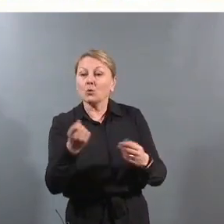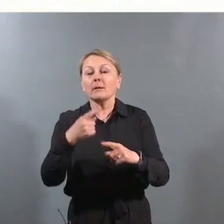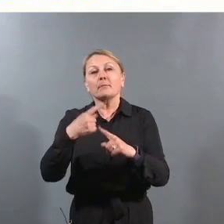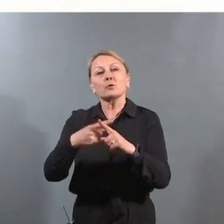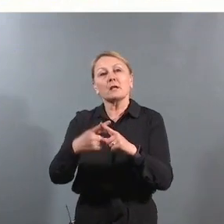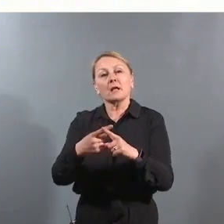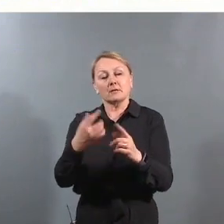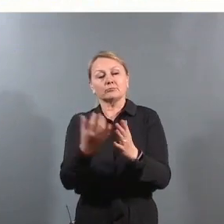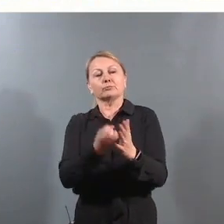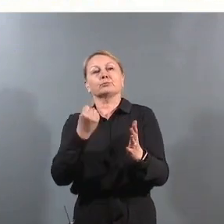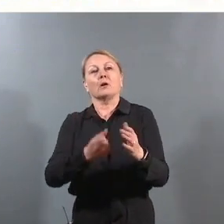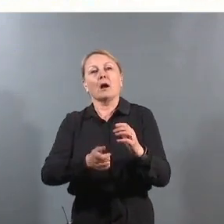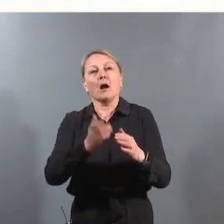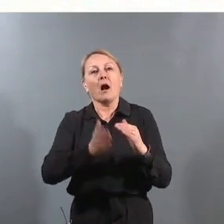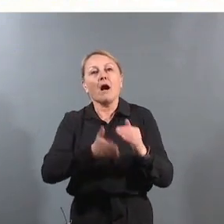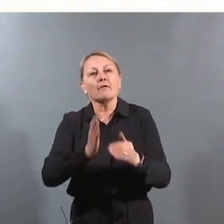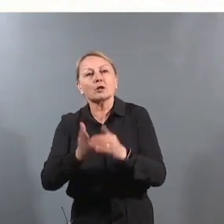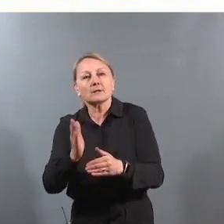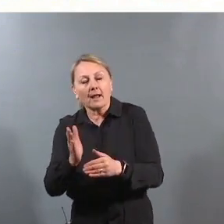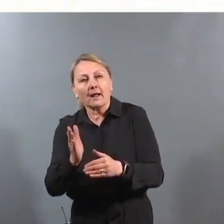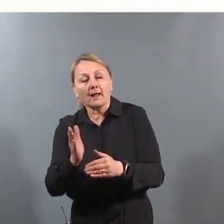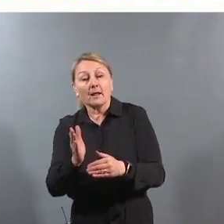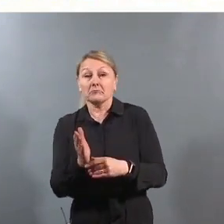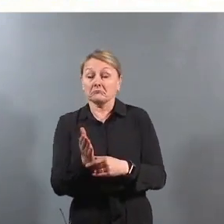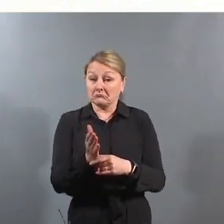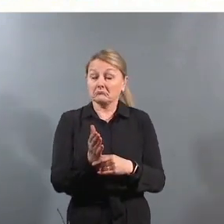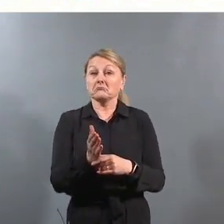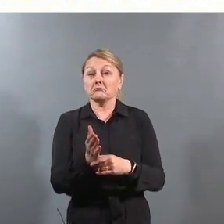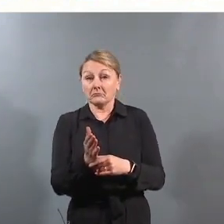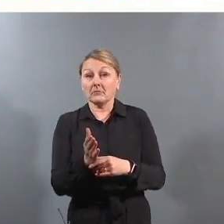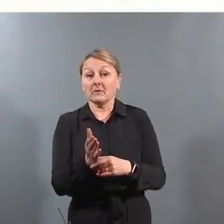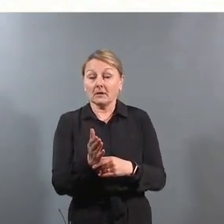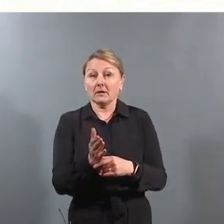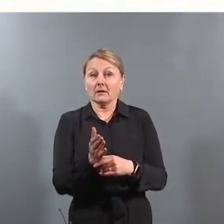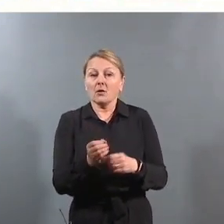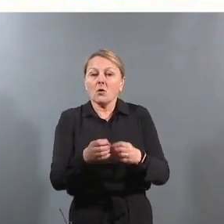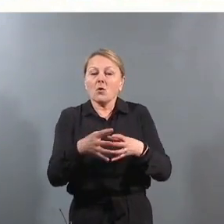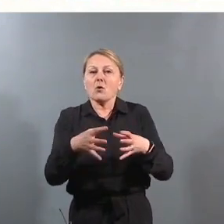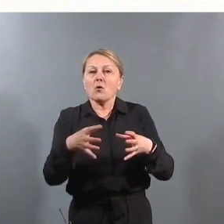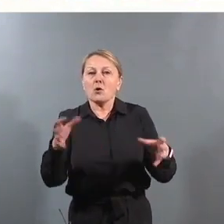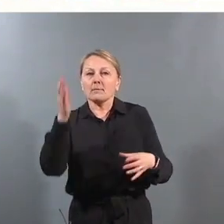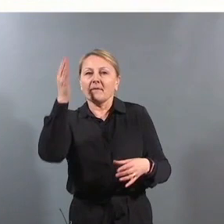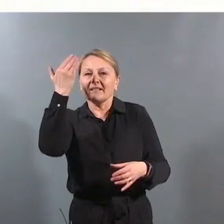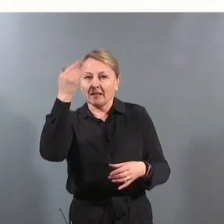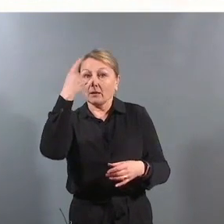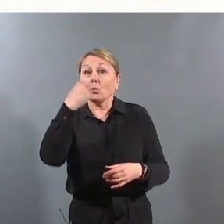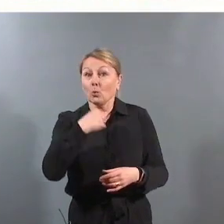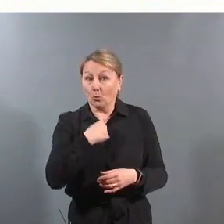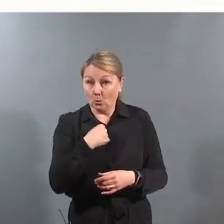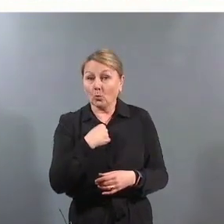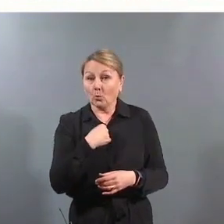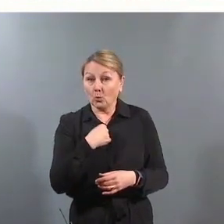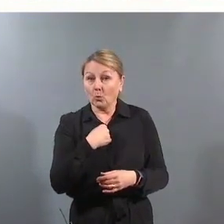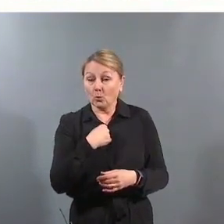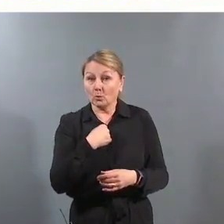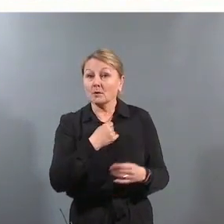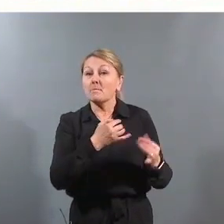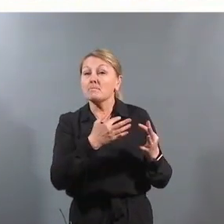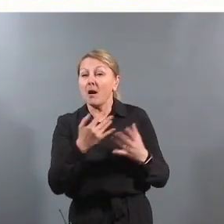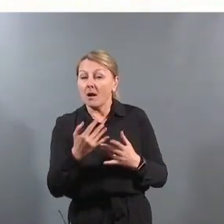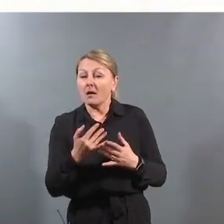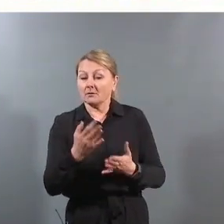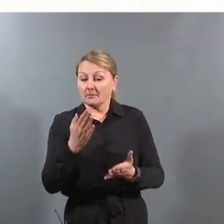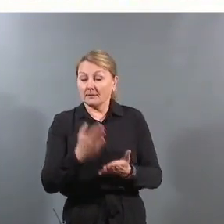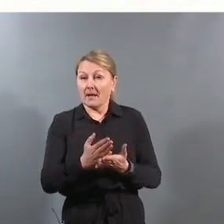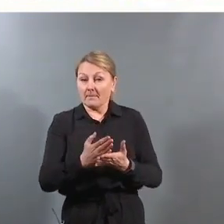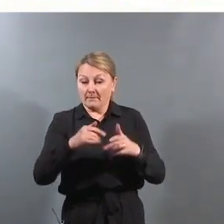som har kommet ut av disse avgjørelsene. Det er om ikke annet at en økt bevissthet, tror jeg, hos mange som bestemmer